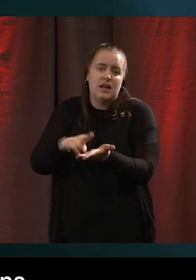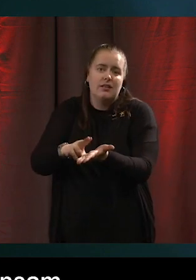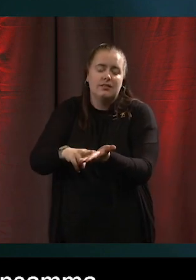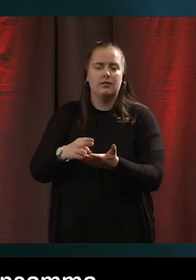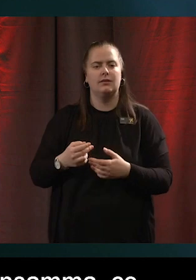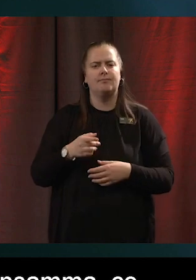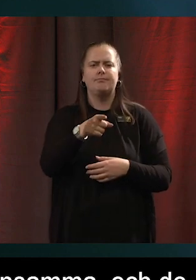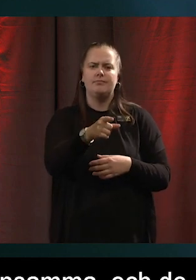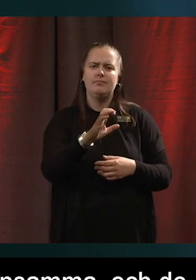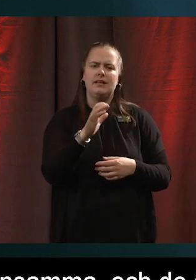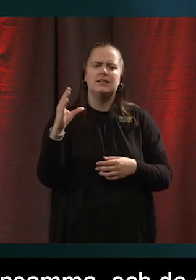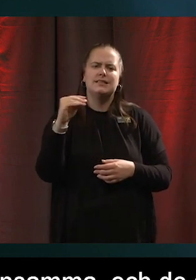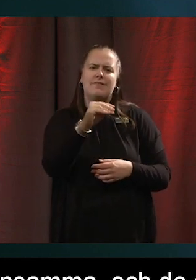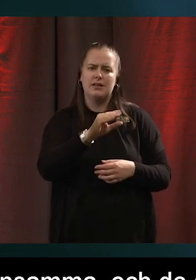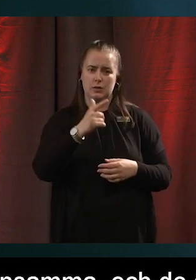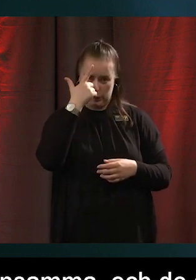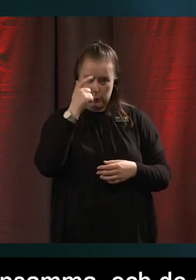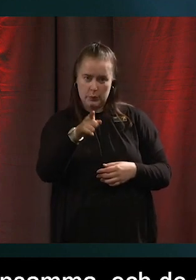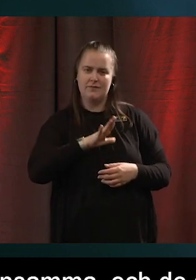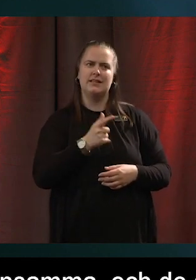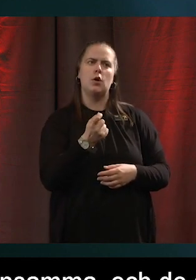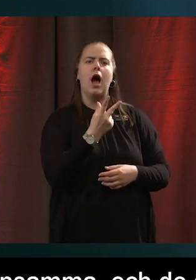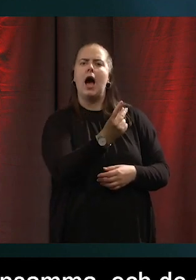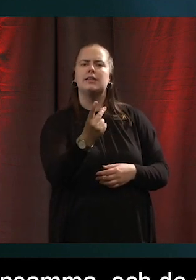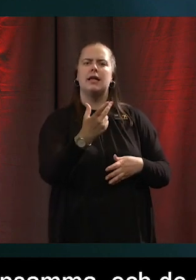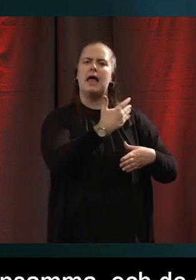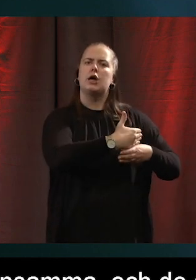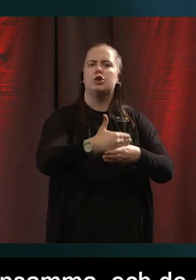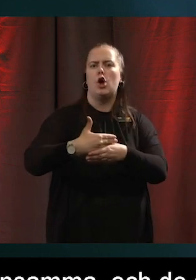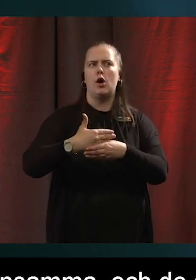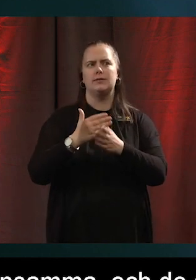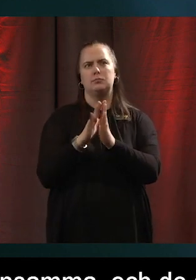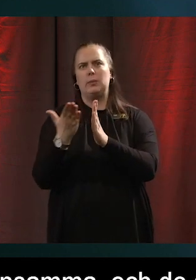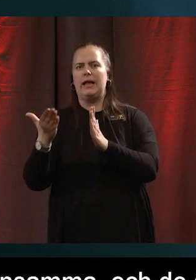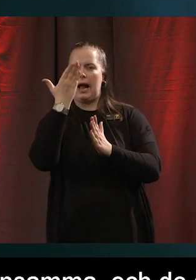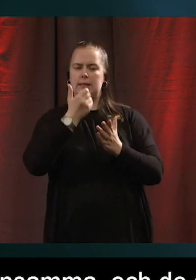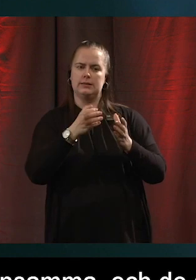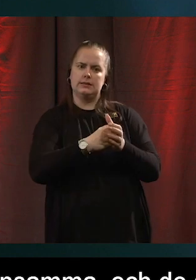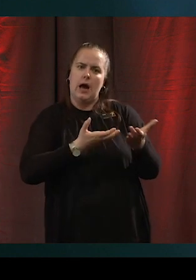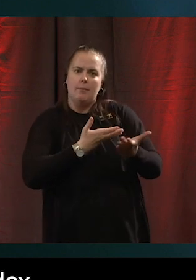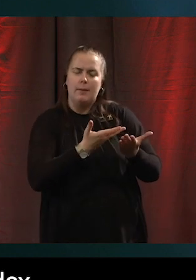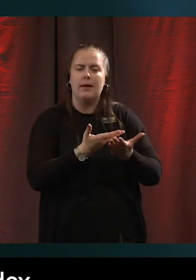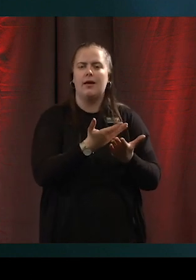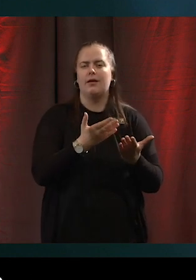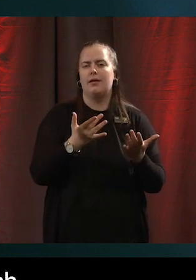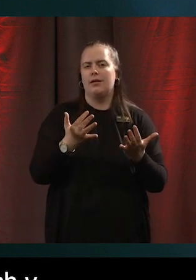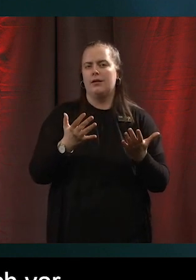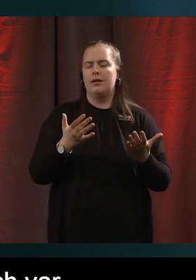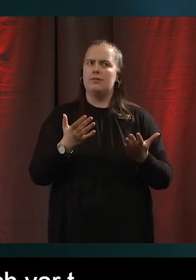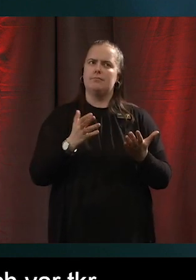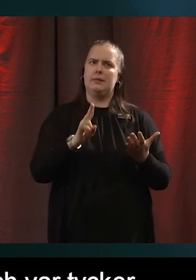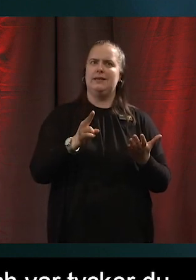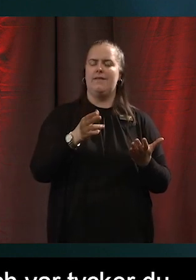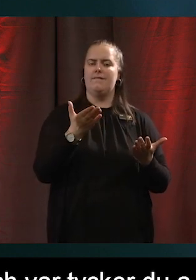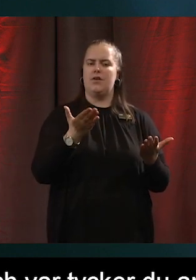vilka andra aktörer tror du att de skulle kunna samarbeta med och var tycker du att ansvaret